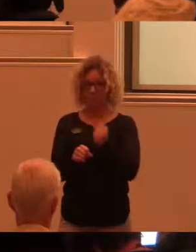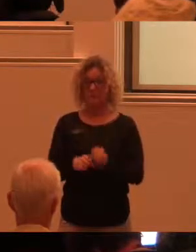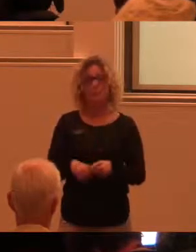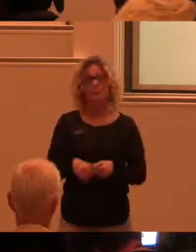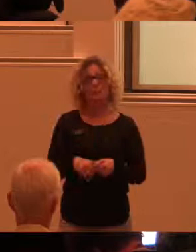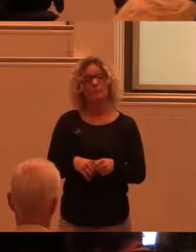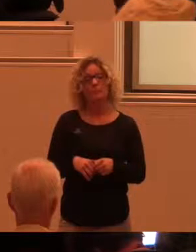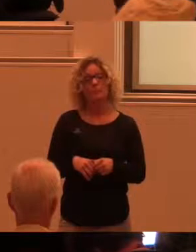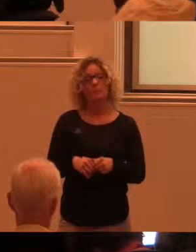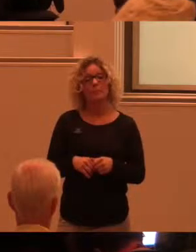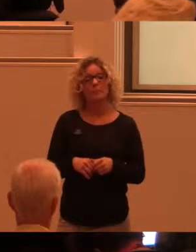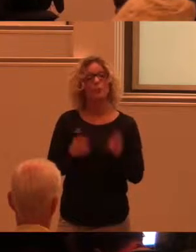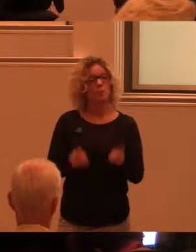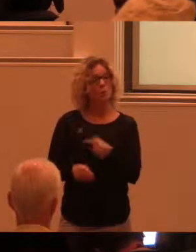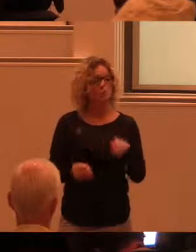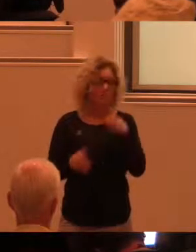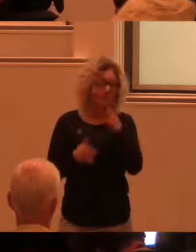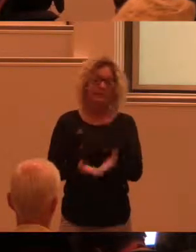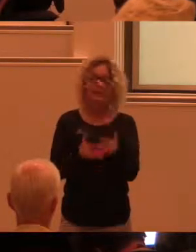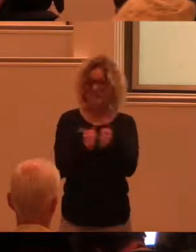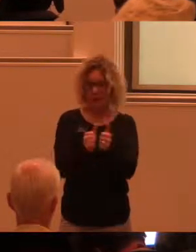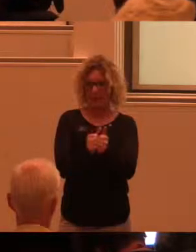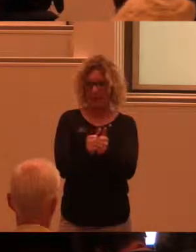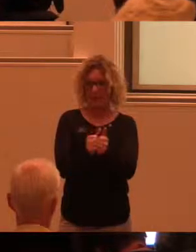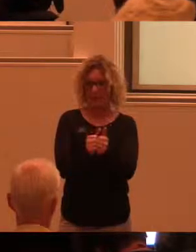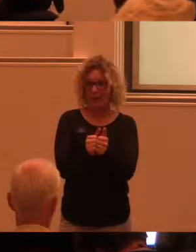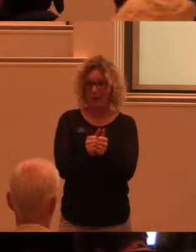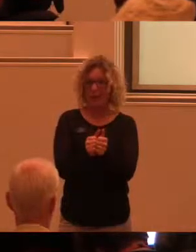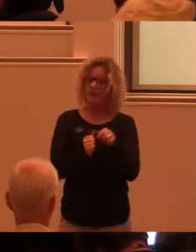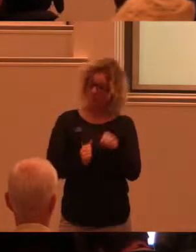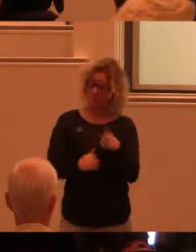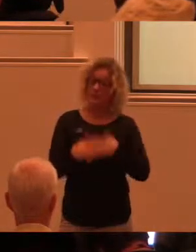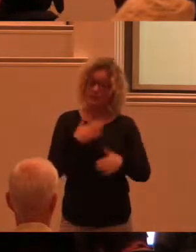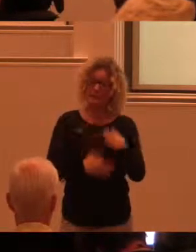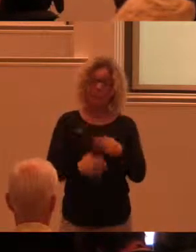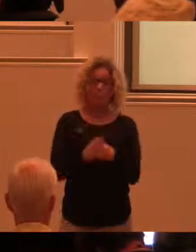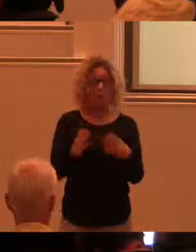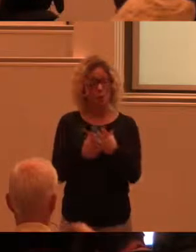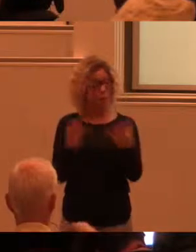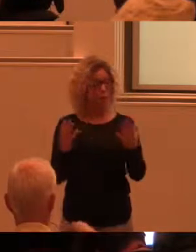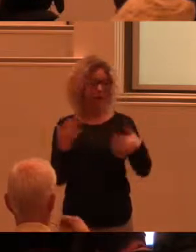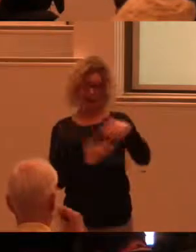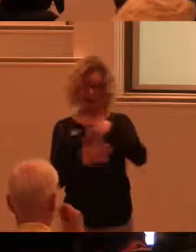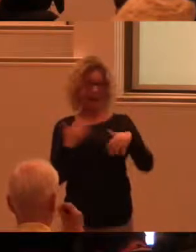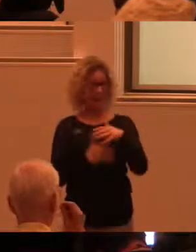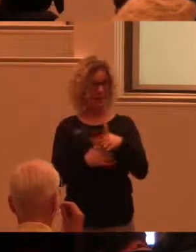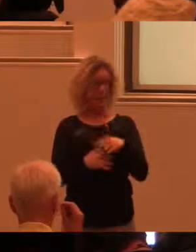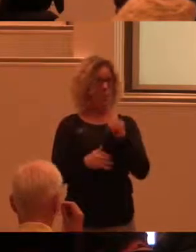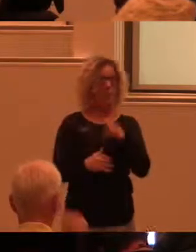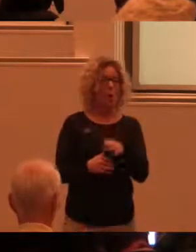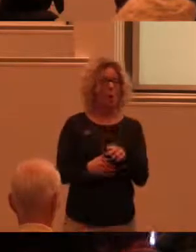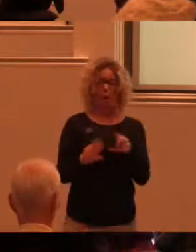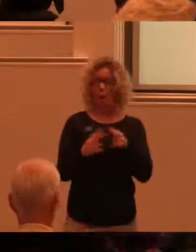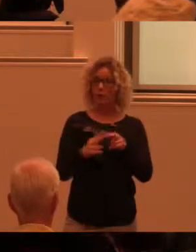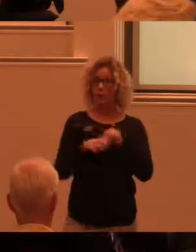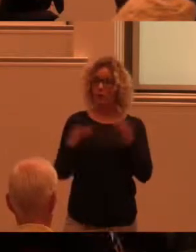Sen så jobbar vi med hjälpmedel. Det intressanta där är ju där är ju väldigt många av oss inblandade så fort vi kommer i kontakt med